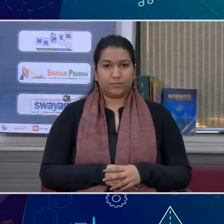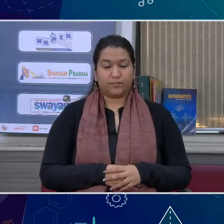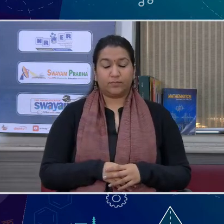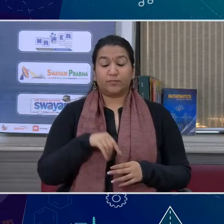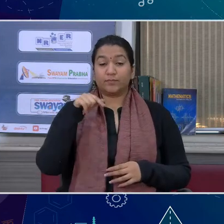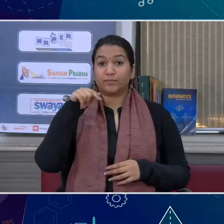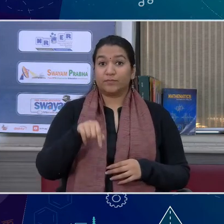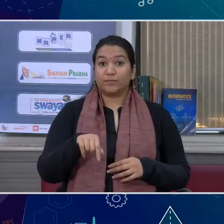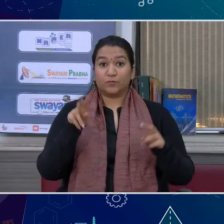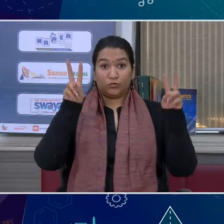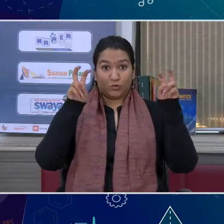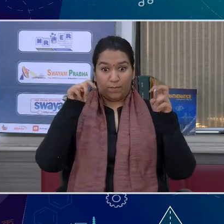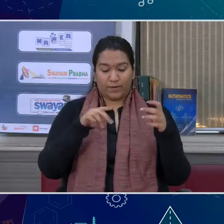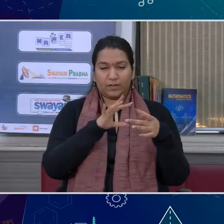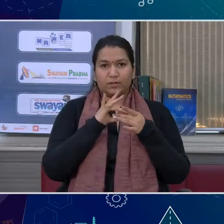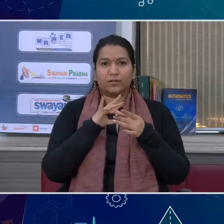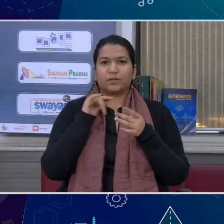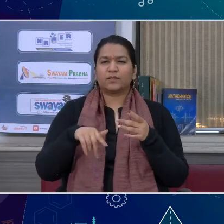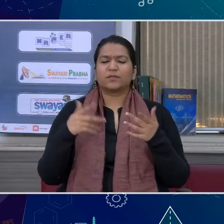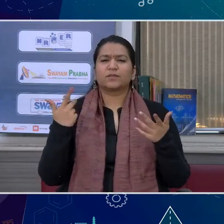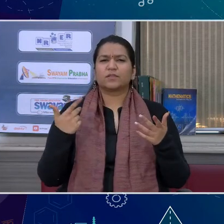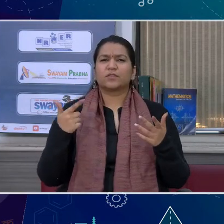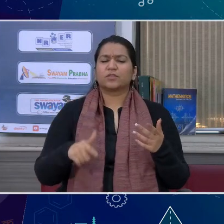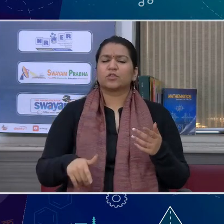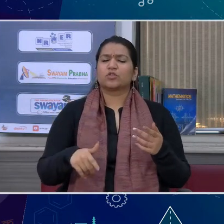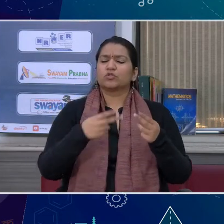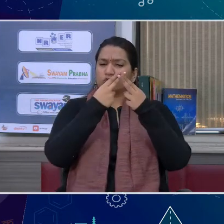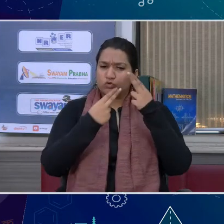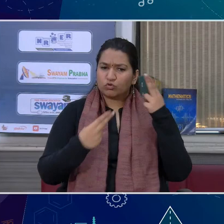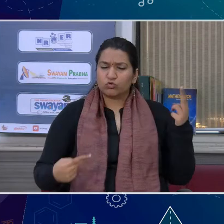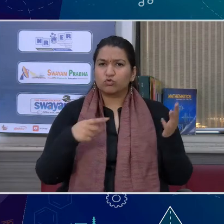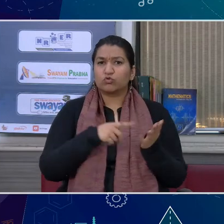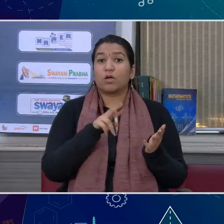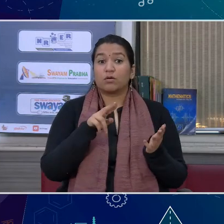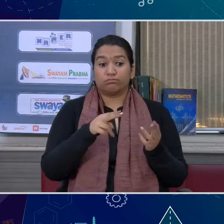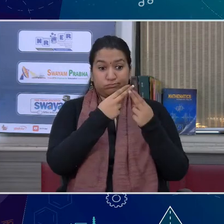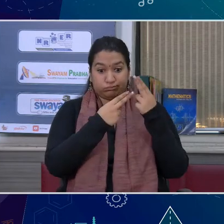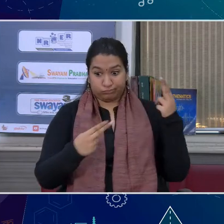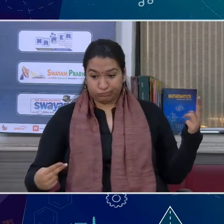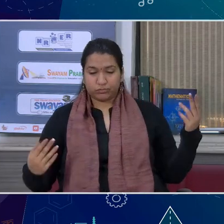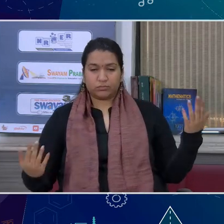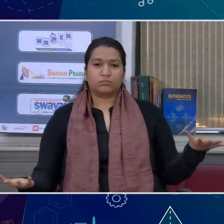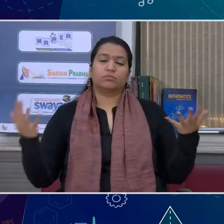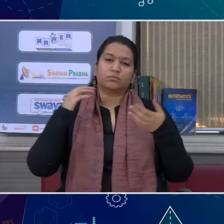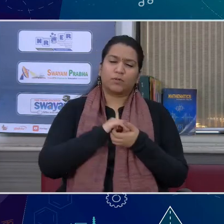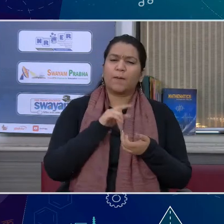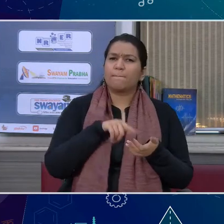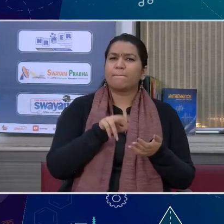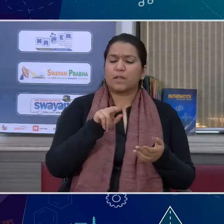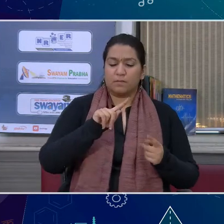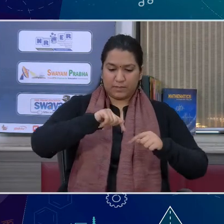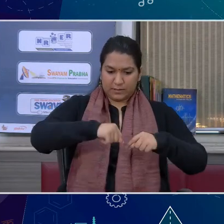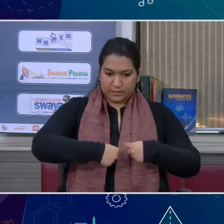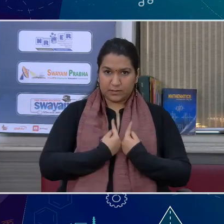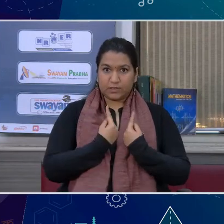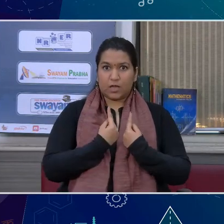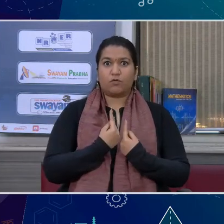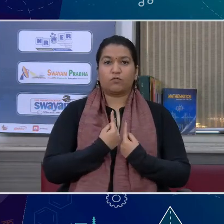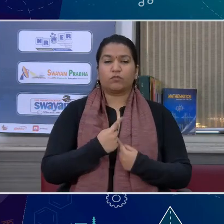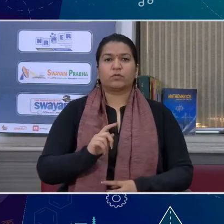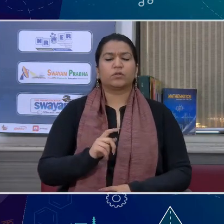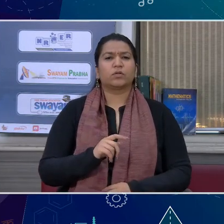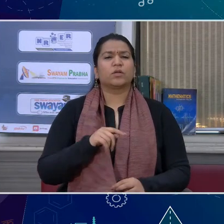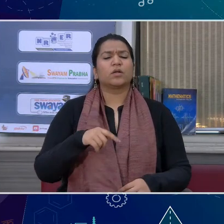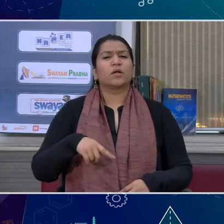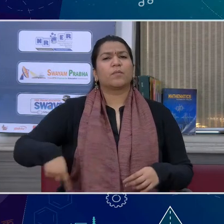अनुजी, ये तो एक तरह से कविता की शुरुवाती है, वही कविता का पुरा जीस्ट विले करा दिया, आत्म परीचे का मतलब आला कि शाफ़ी